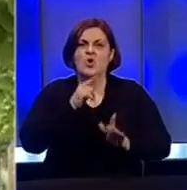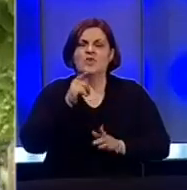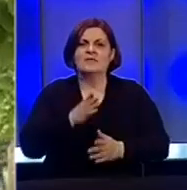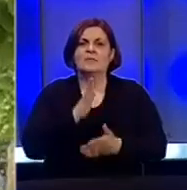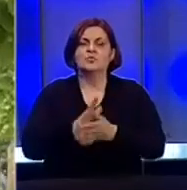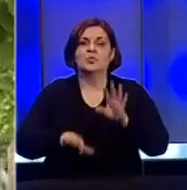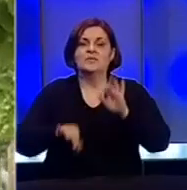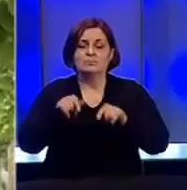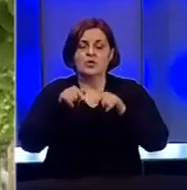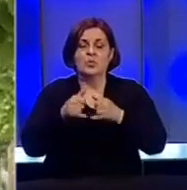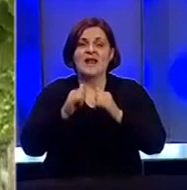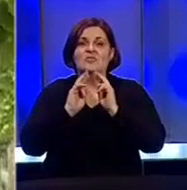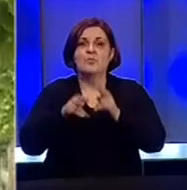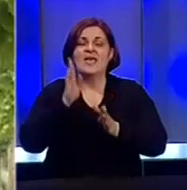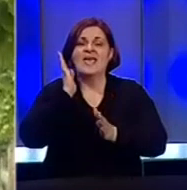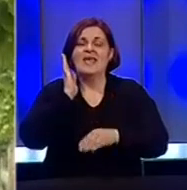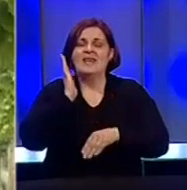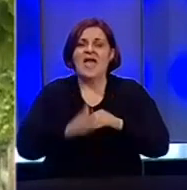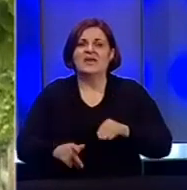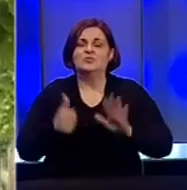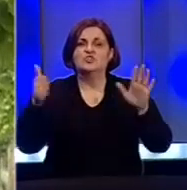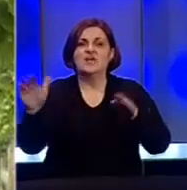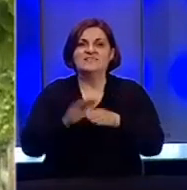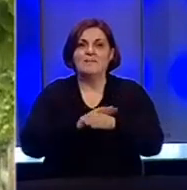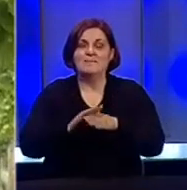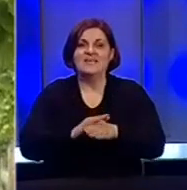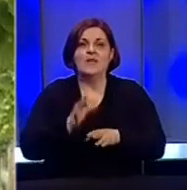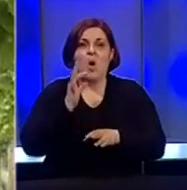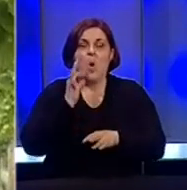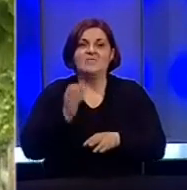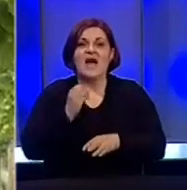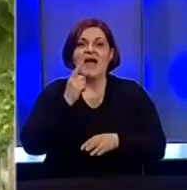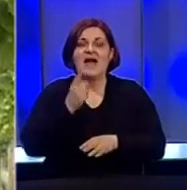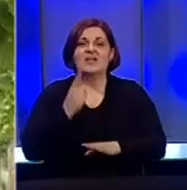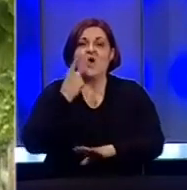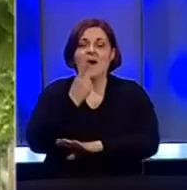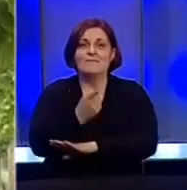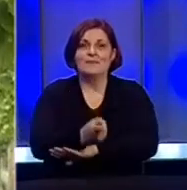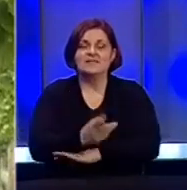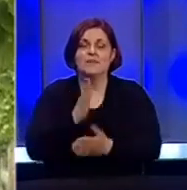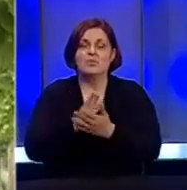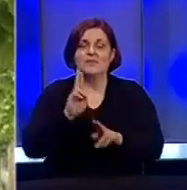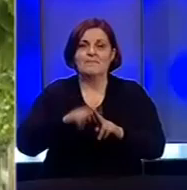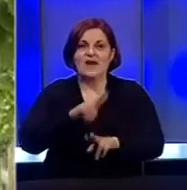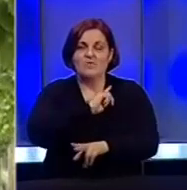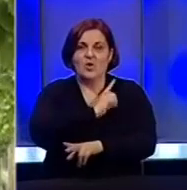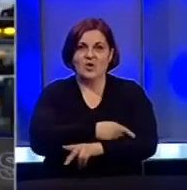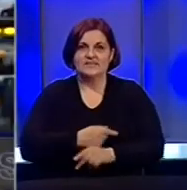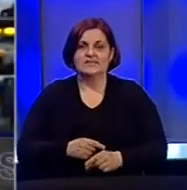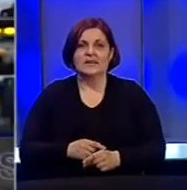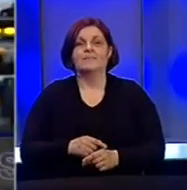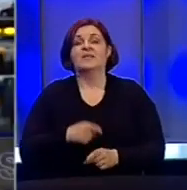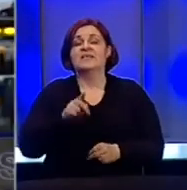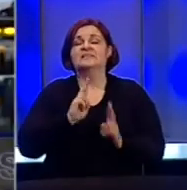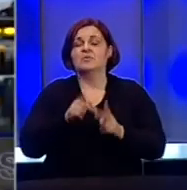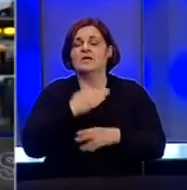održavanje izbora u ovom gradu najkasnije u roku od šest mjeseci od dana kada ova presuda postane pravoslažna. Za ovo uključenje